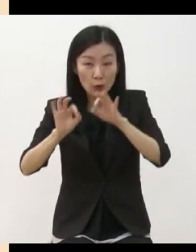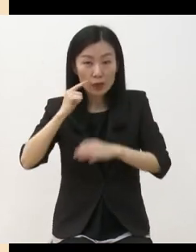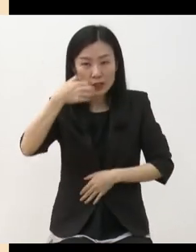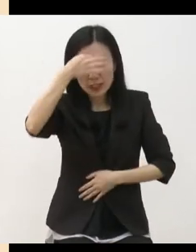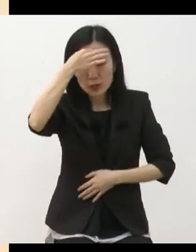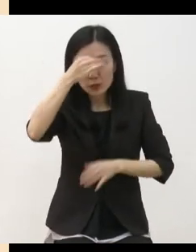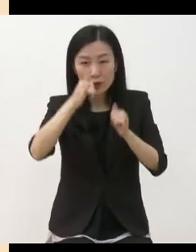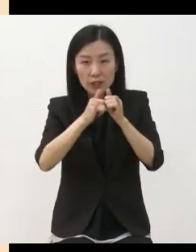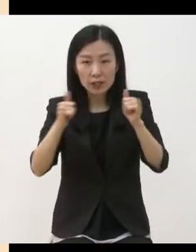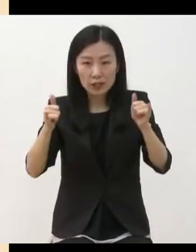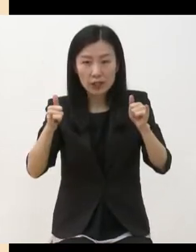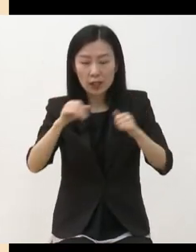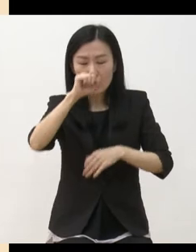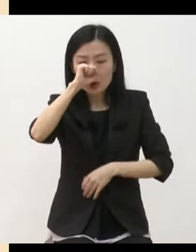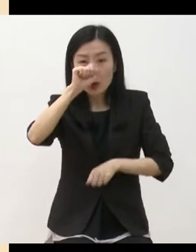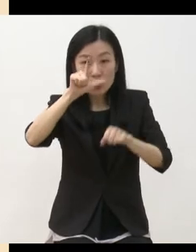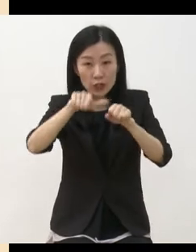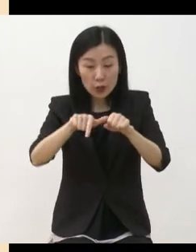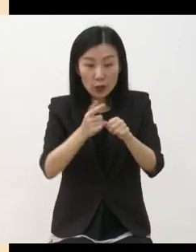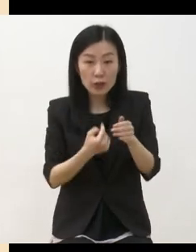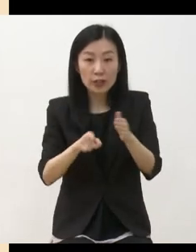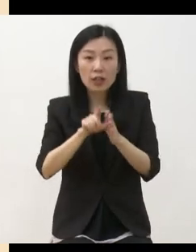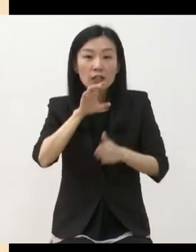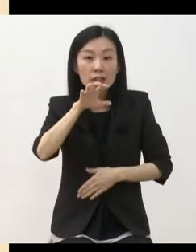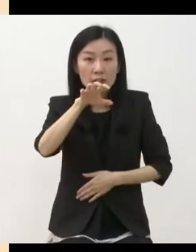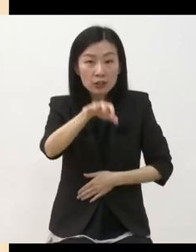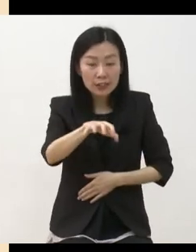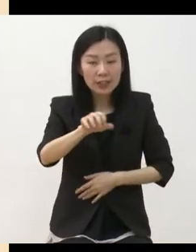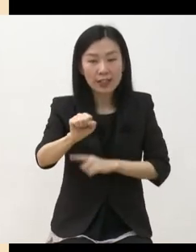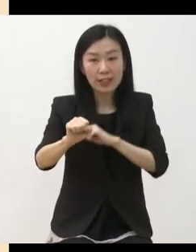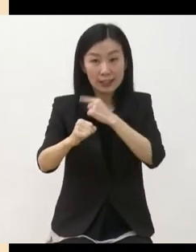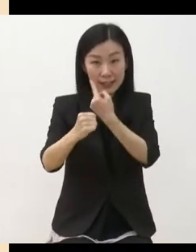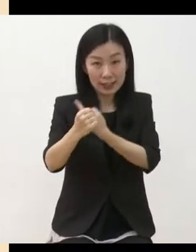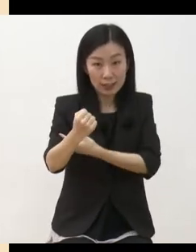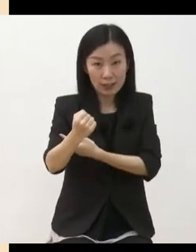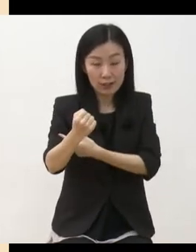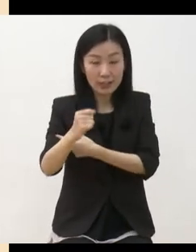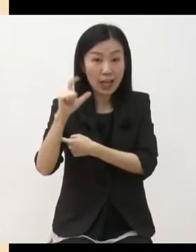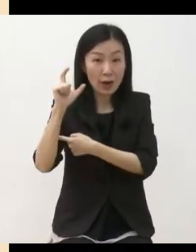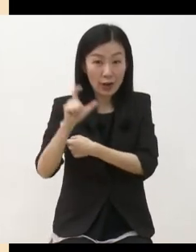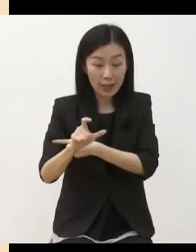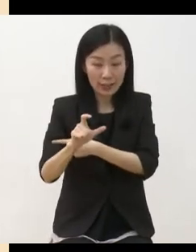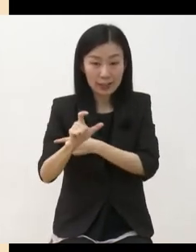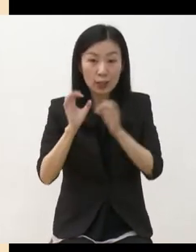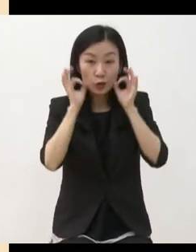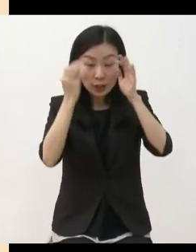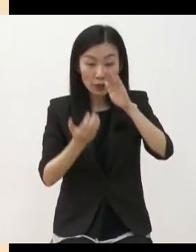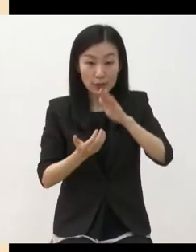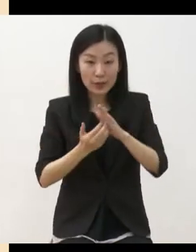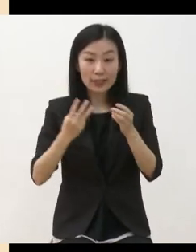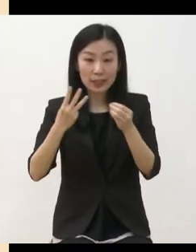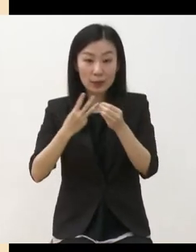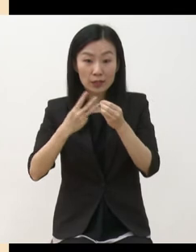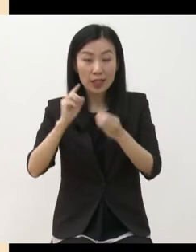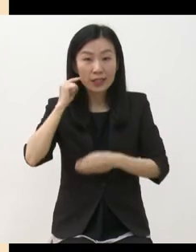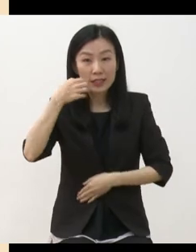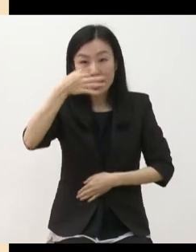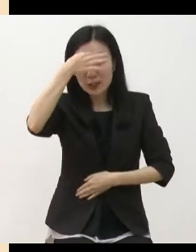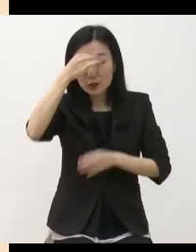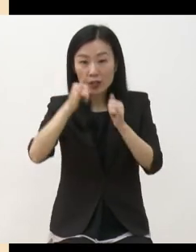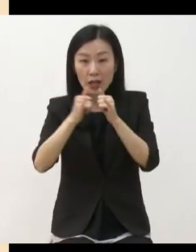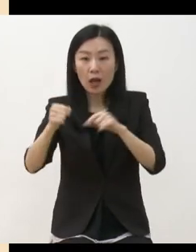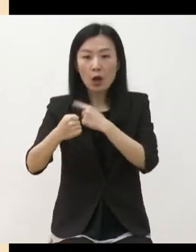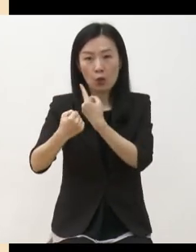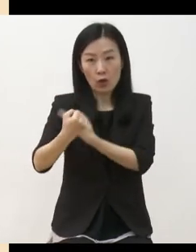할 수 있도록 창작 역량을 강화하는 데 최선을 다하겠습니다 세 번째는 예술가 권리 보장에 관한